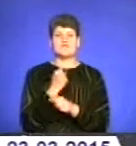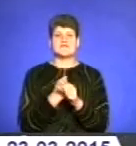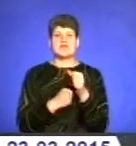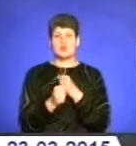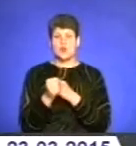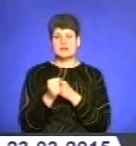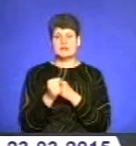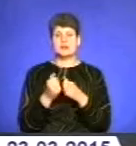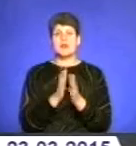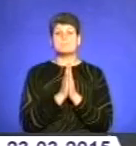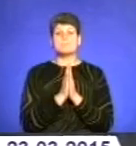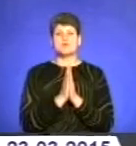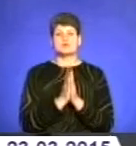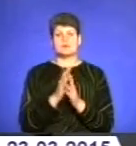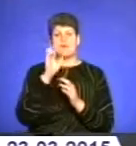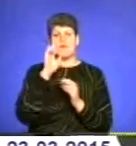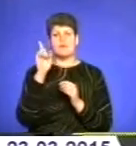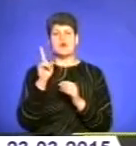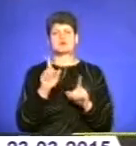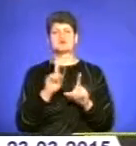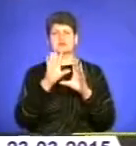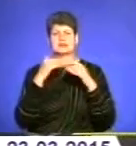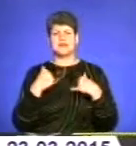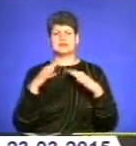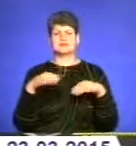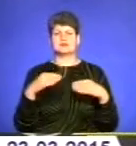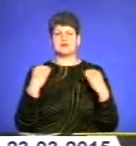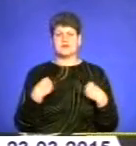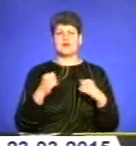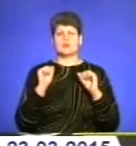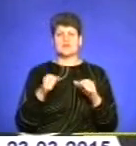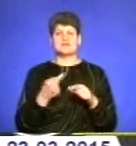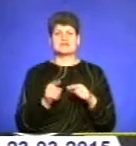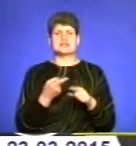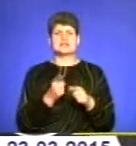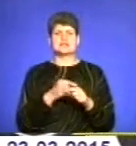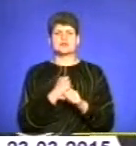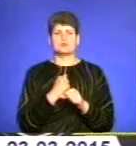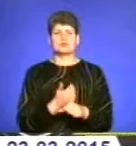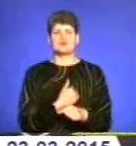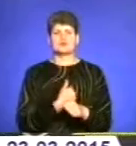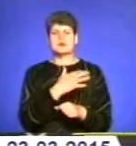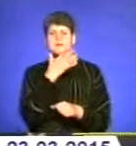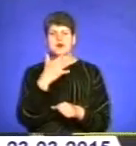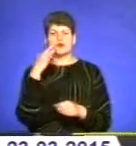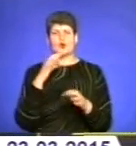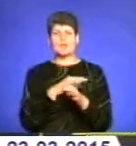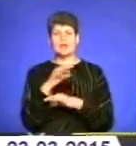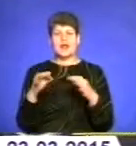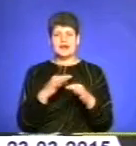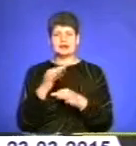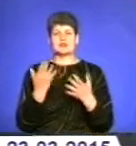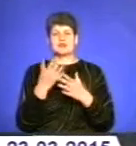Просимо Бога, щоб нам дав ласку це все реалізувати, а вам щиро дякую і хочу би ще багато проєктів, які задумаєте, що Господь